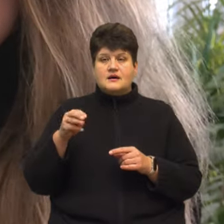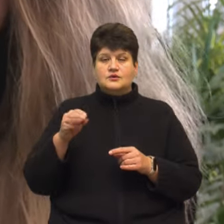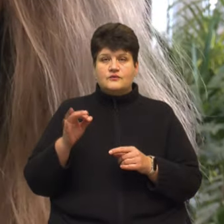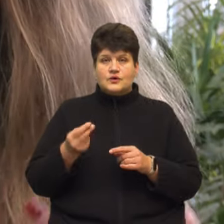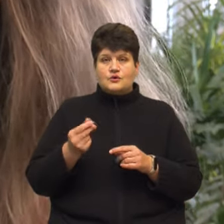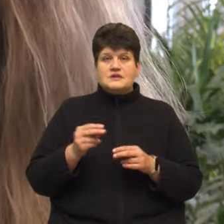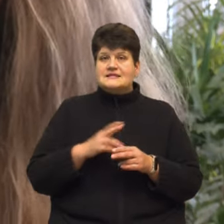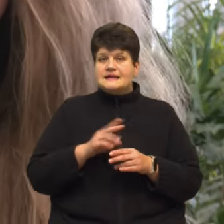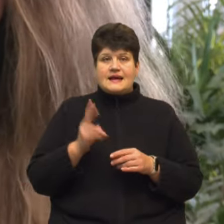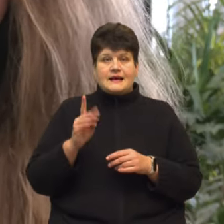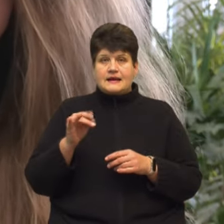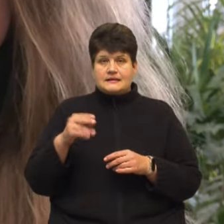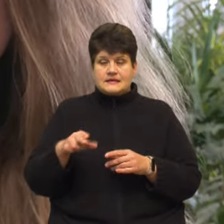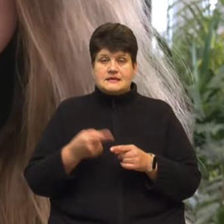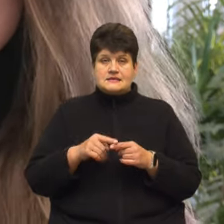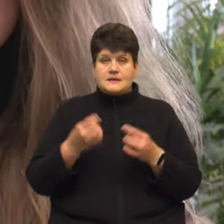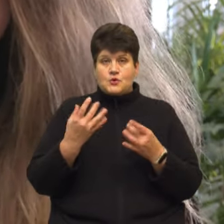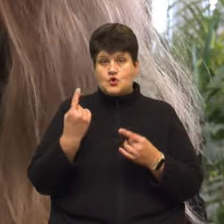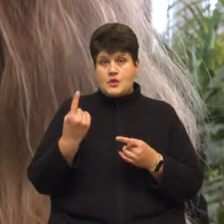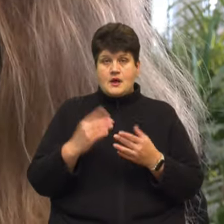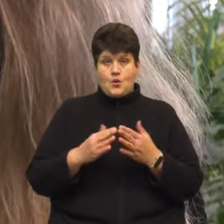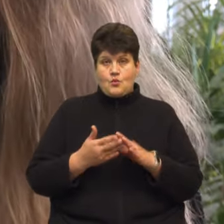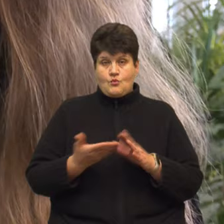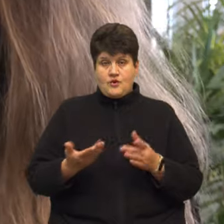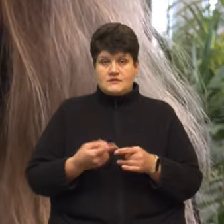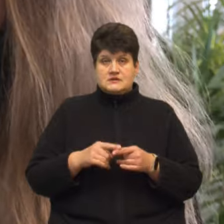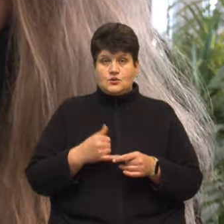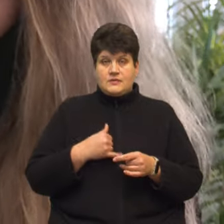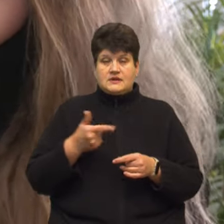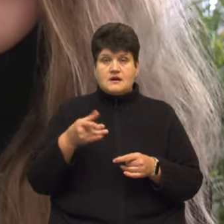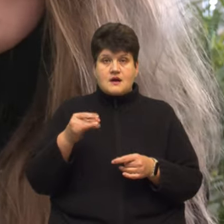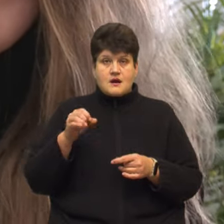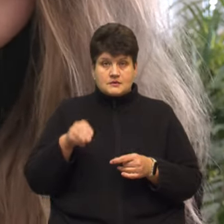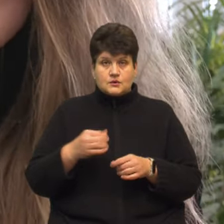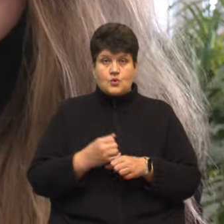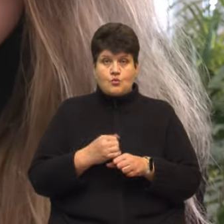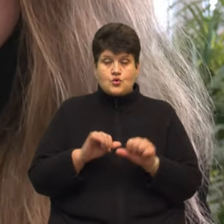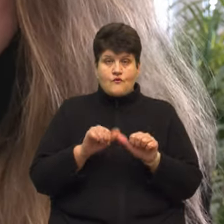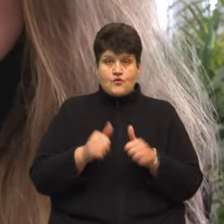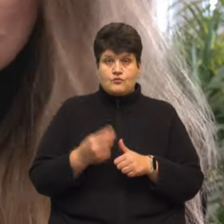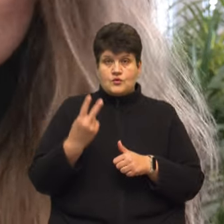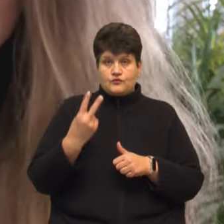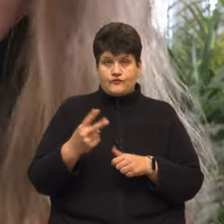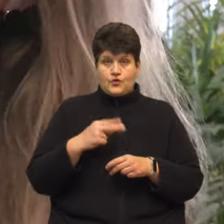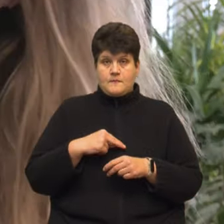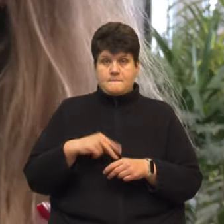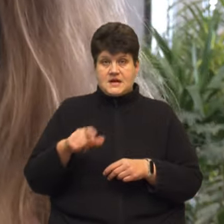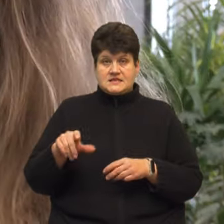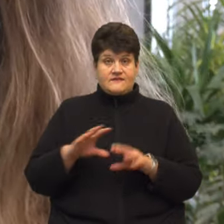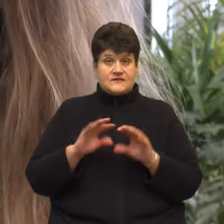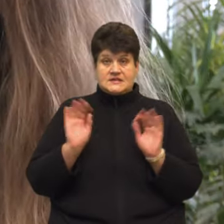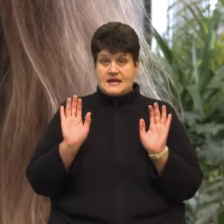потрібно віддавати. Це просто одна умова. В мене грант є робота, оформлення двох найманих працівників. Все.